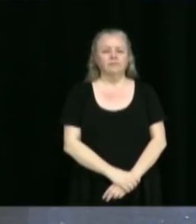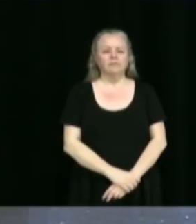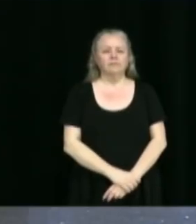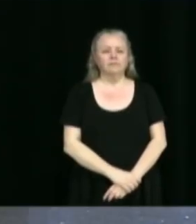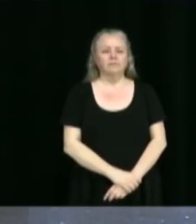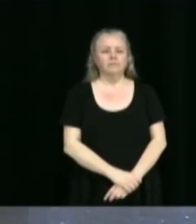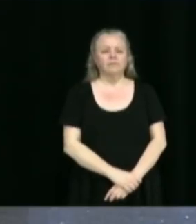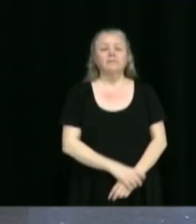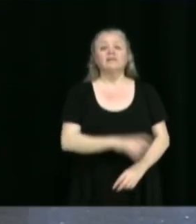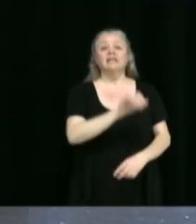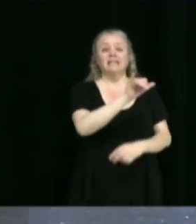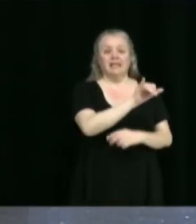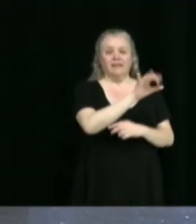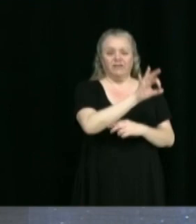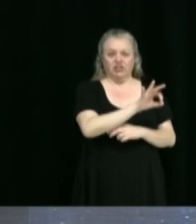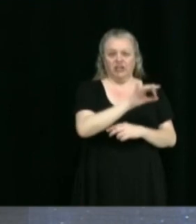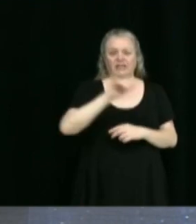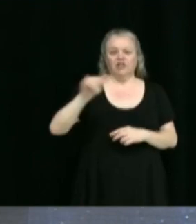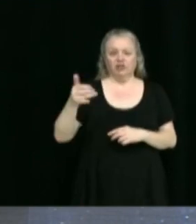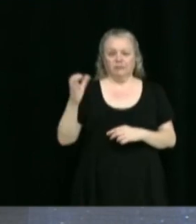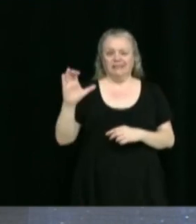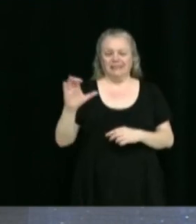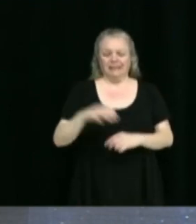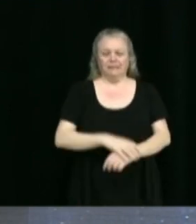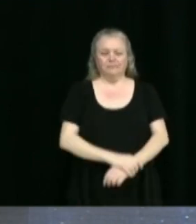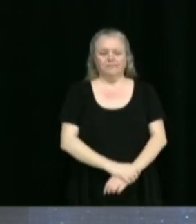Yannick Fréchette, James Casey.